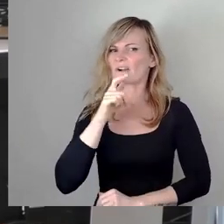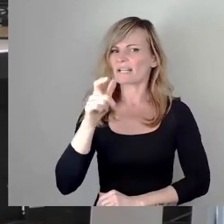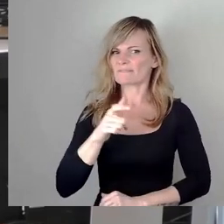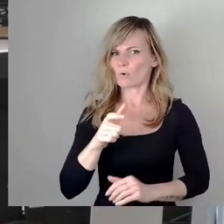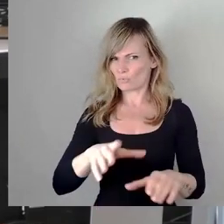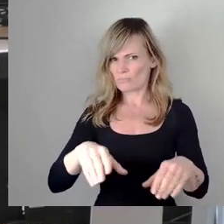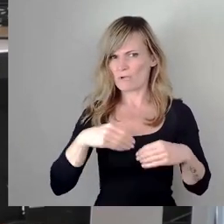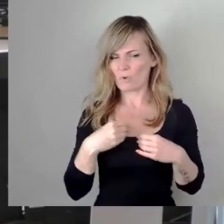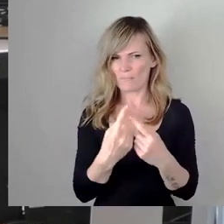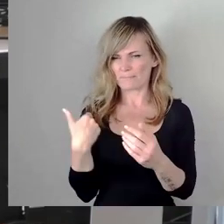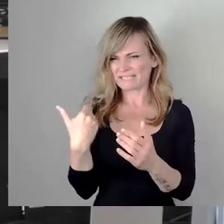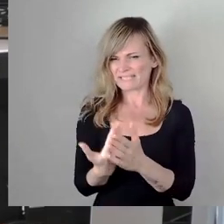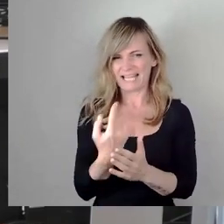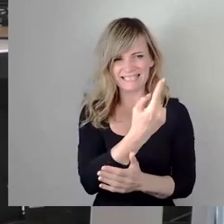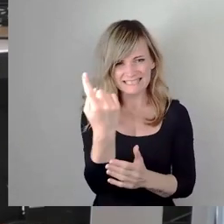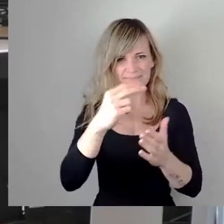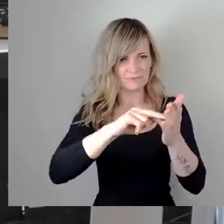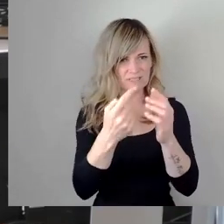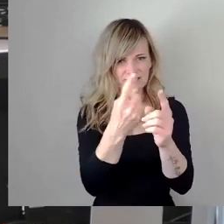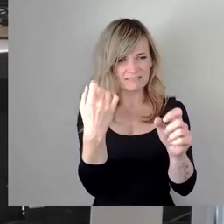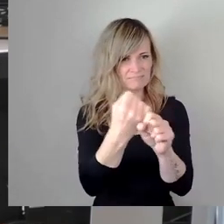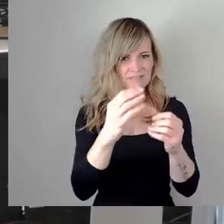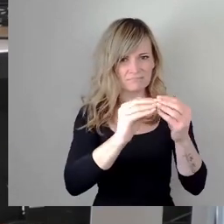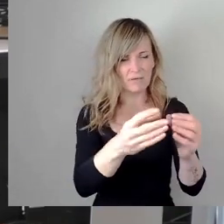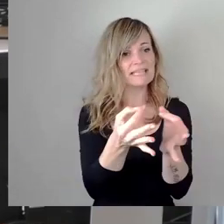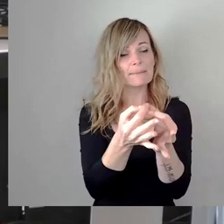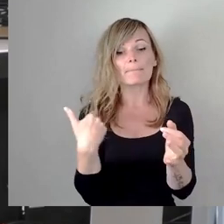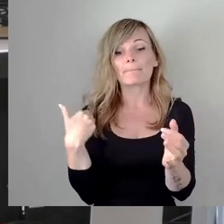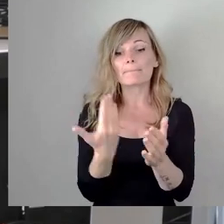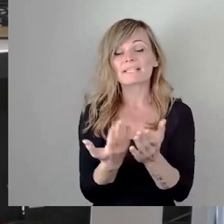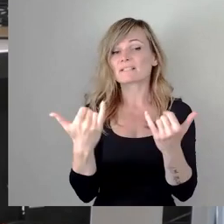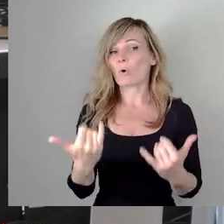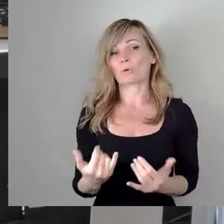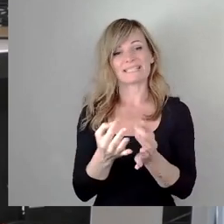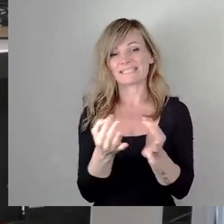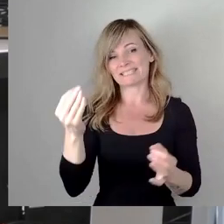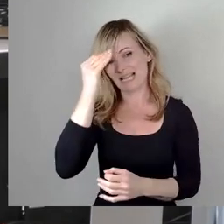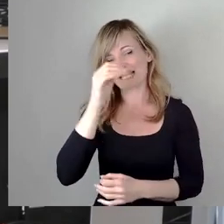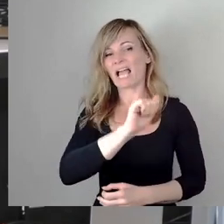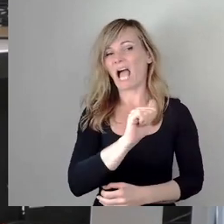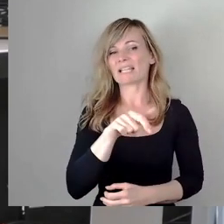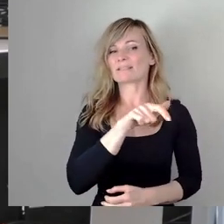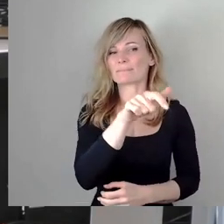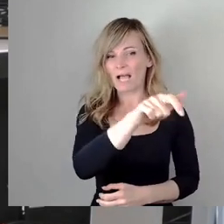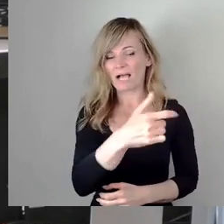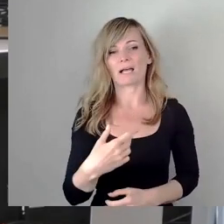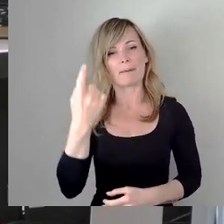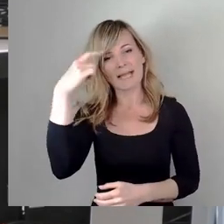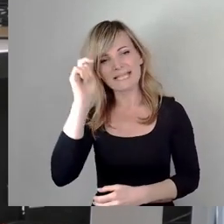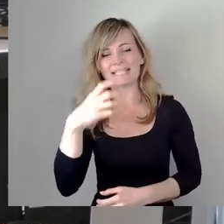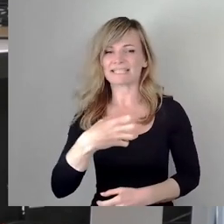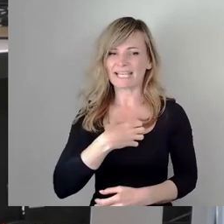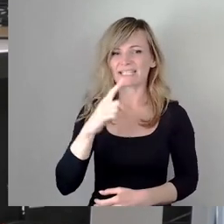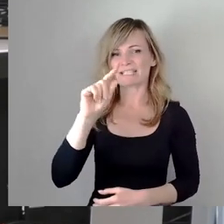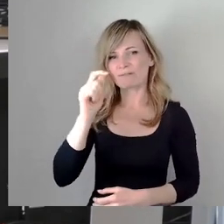aus diesen schrecklichen Taten gelernt. Nicht aus denen in Ansbach, Berlin, Dresden, Würzburg und anderen.